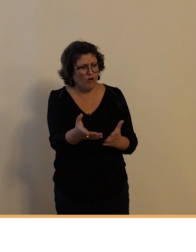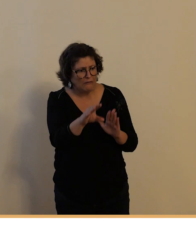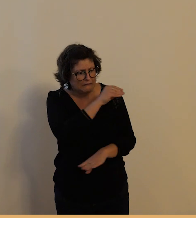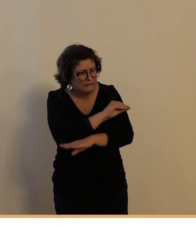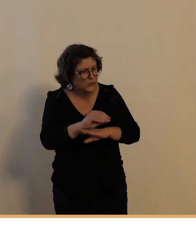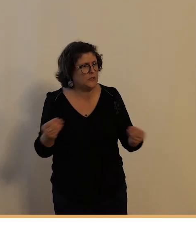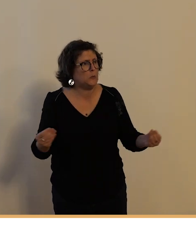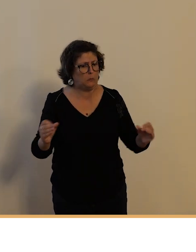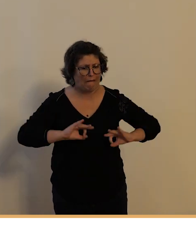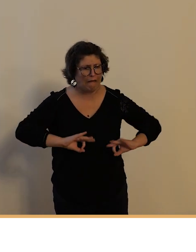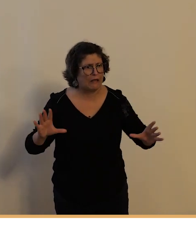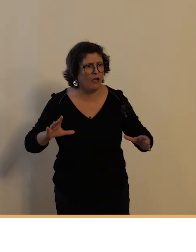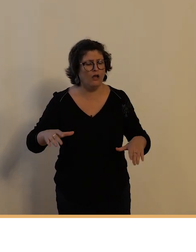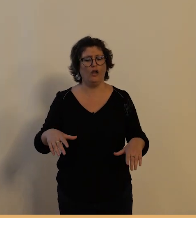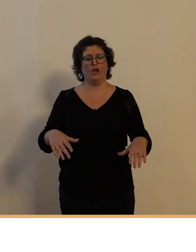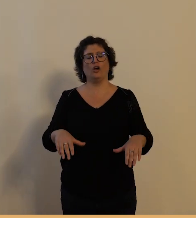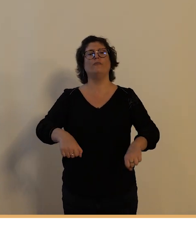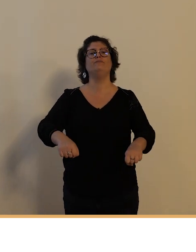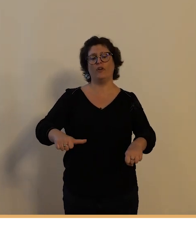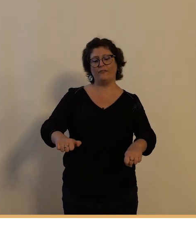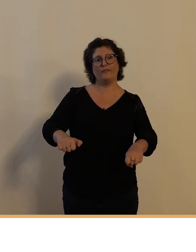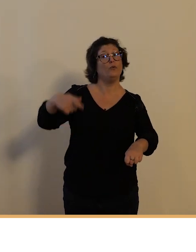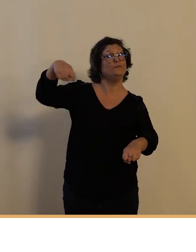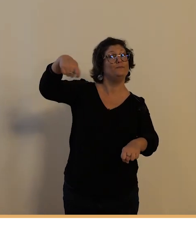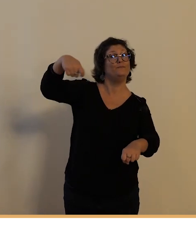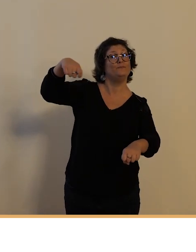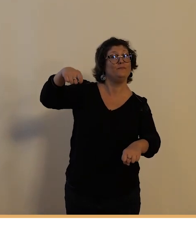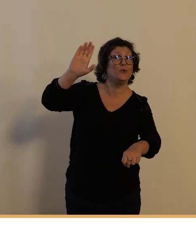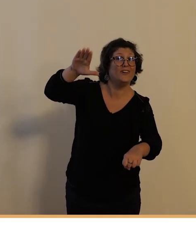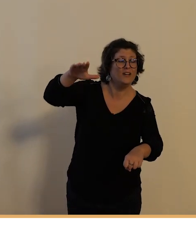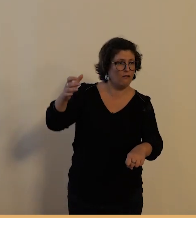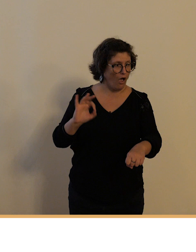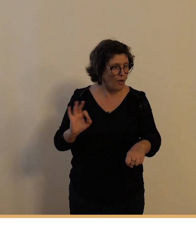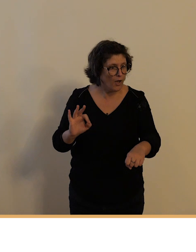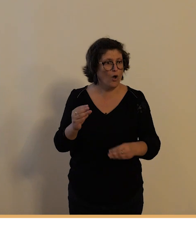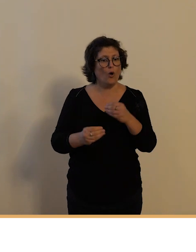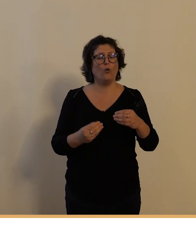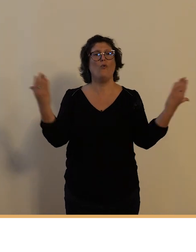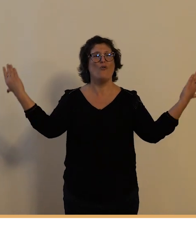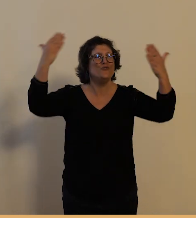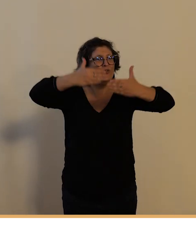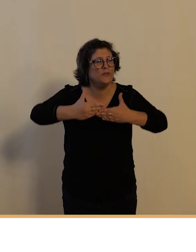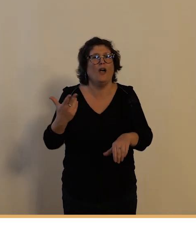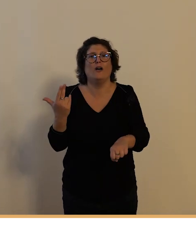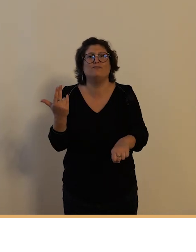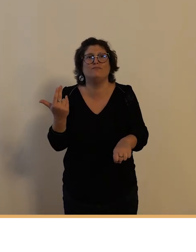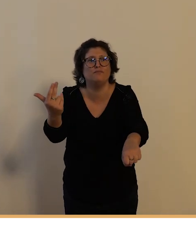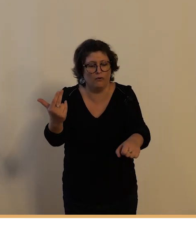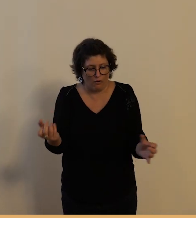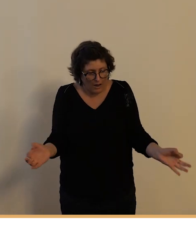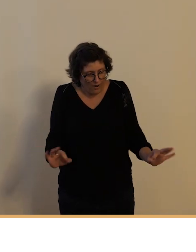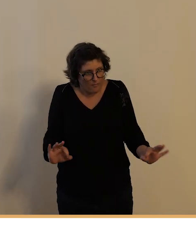pour annoncer leur arrivée il est de même pour l'éclairage qui fait défaut quand il fait noir et le journal reproche